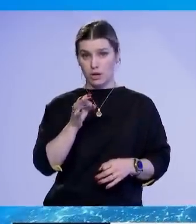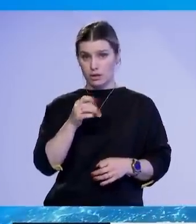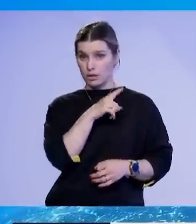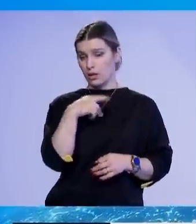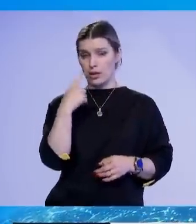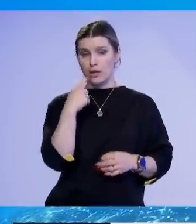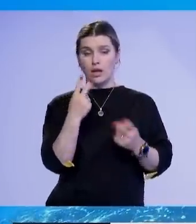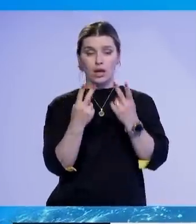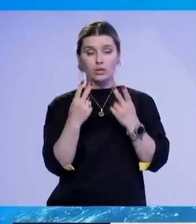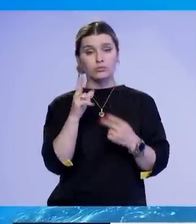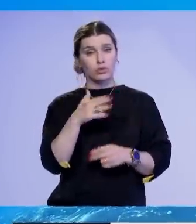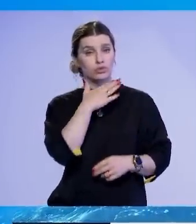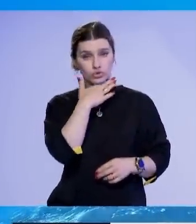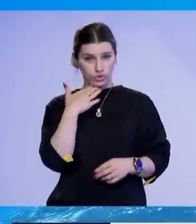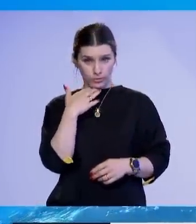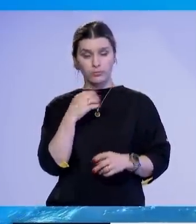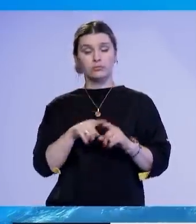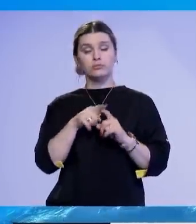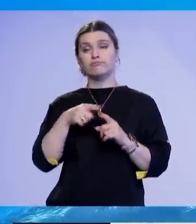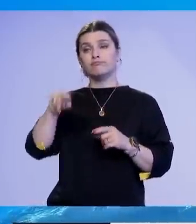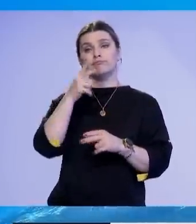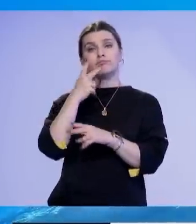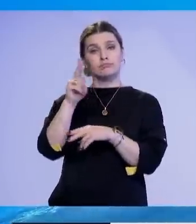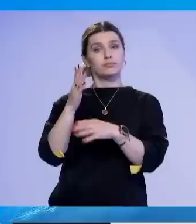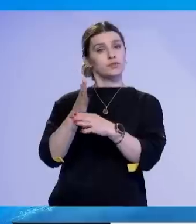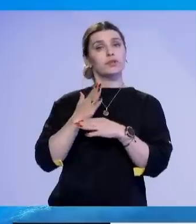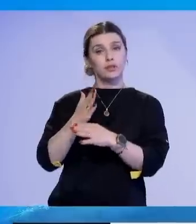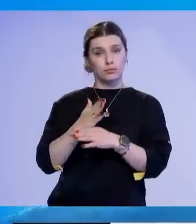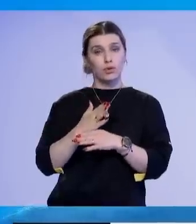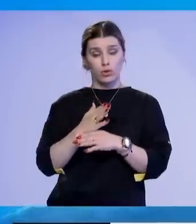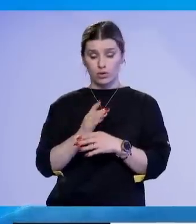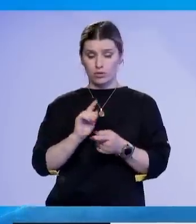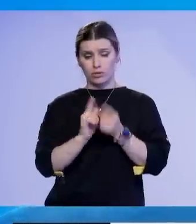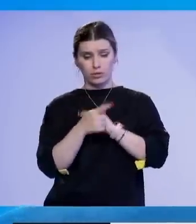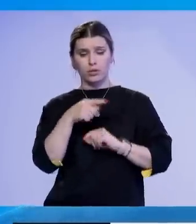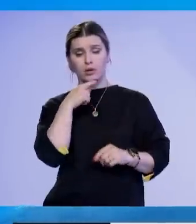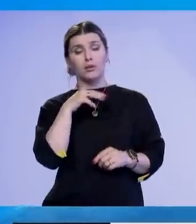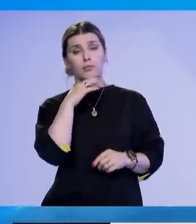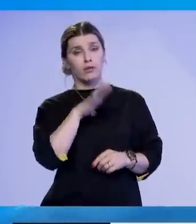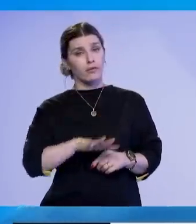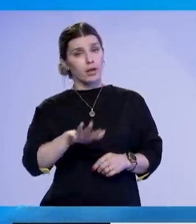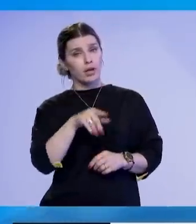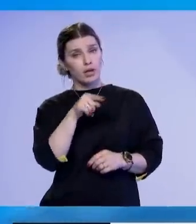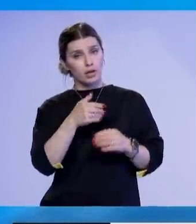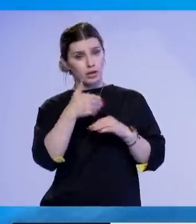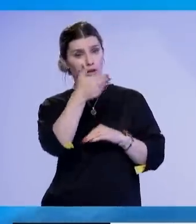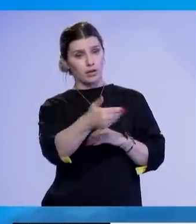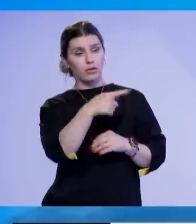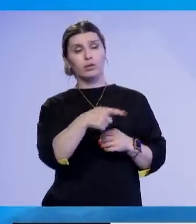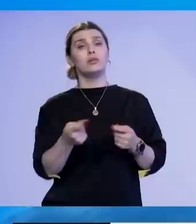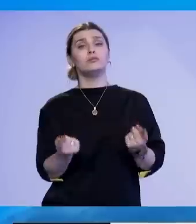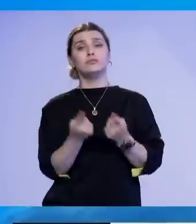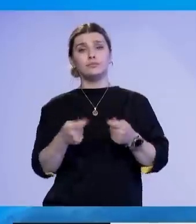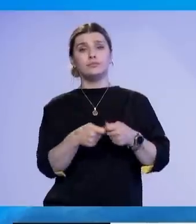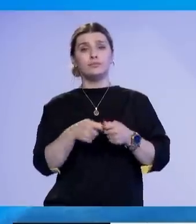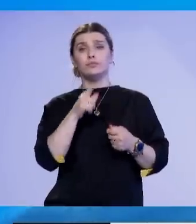theksuar rëndsinën bështetje se alatëve në dërkomtarë për siguri, ka thënë se veprimet kriminale në veri të orkestruar nga strukturat ilegalit të